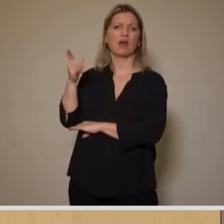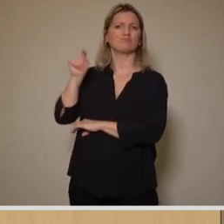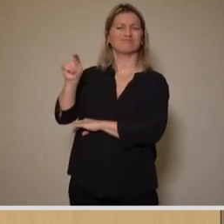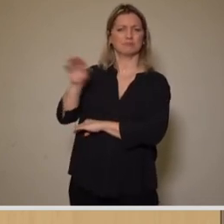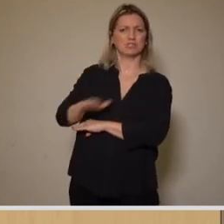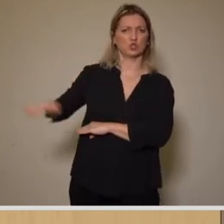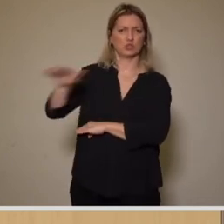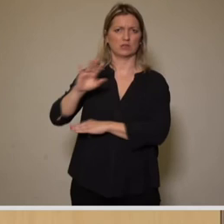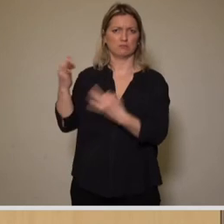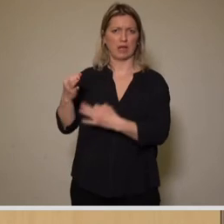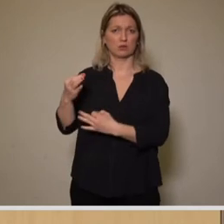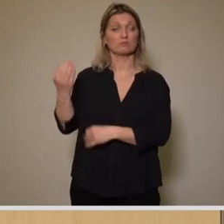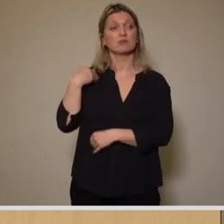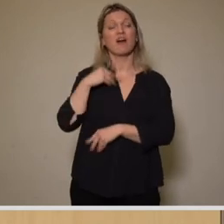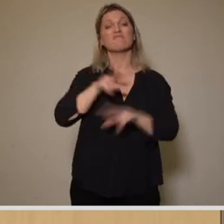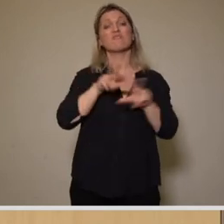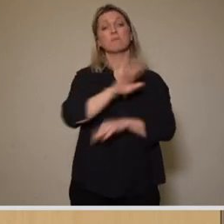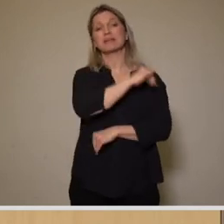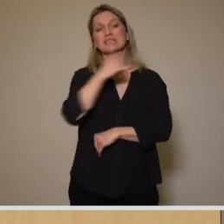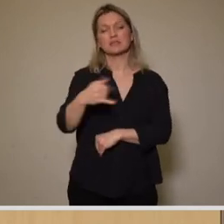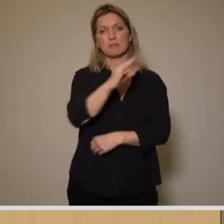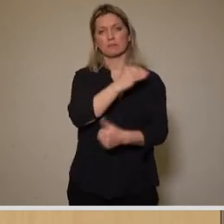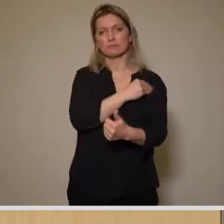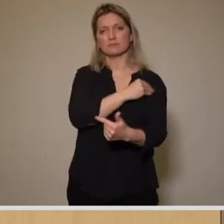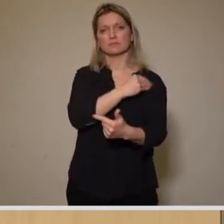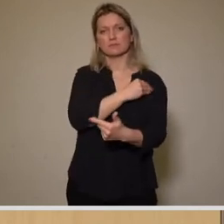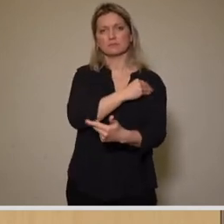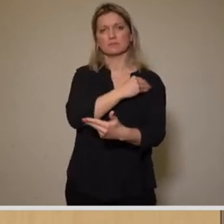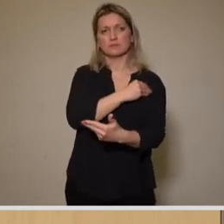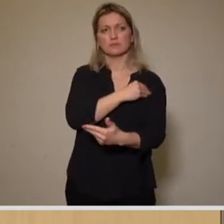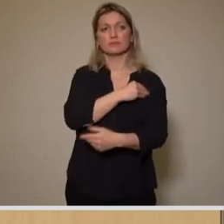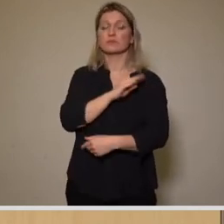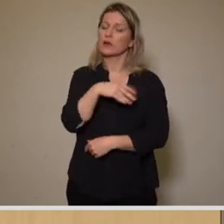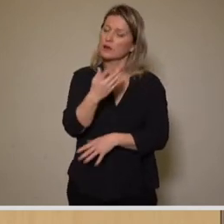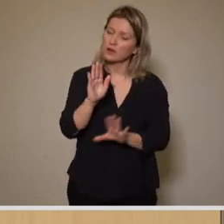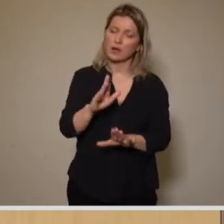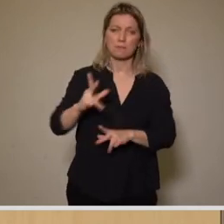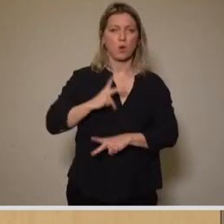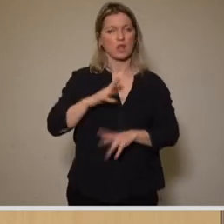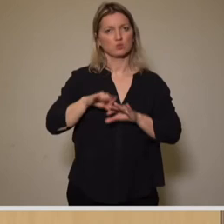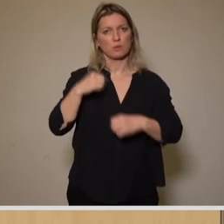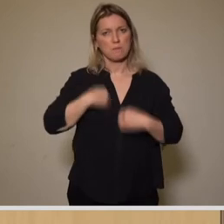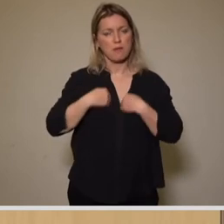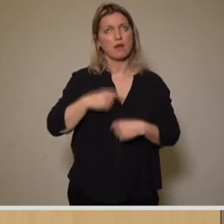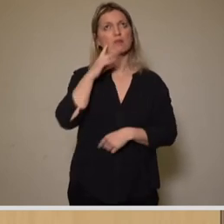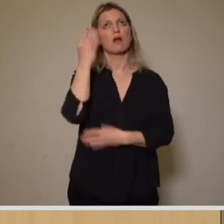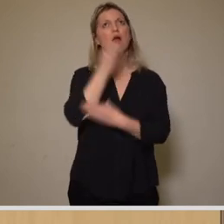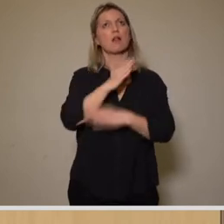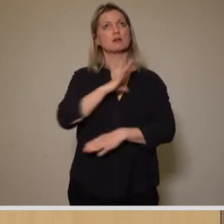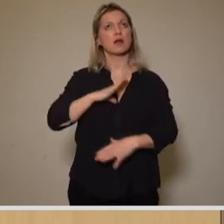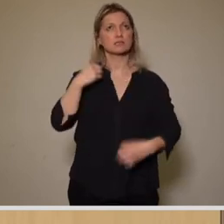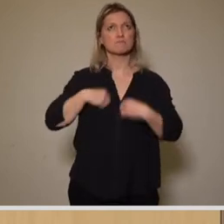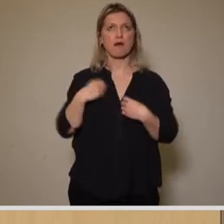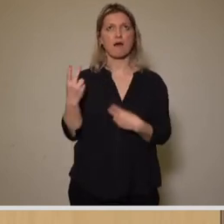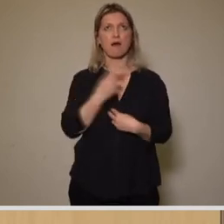die Verwaltung mit schöner Regelmäßigkeit erklärt, dass ein modernes Schwimmbad und das Denkmal Sachsenbad in der heutigen Zeit nicht mehr